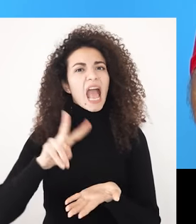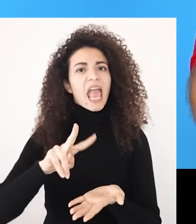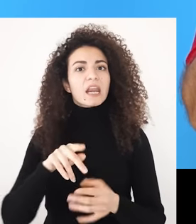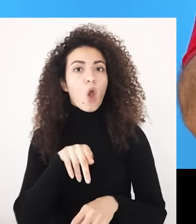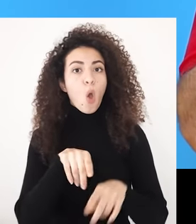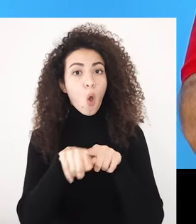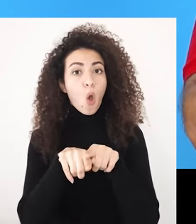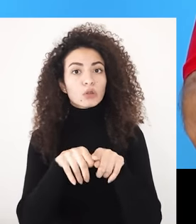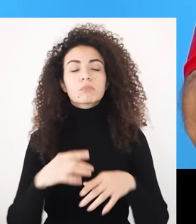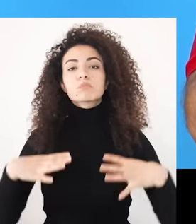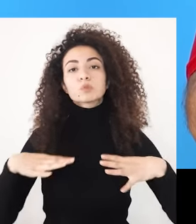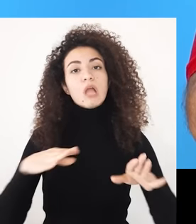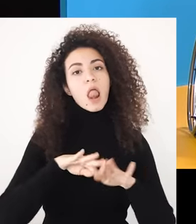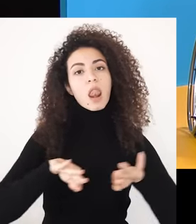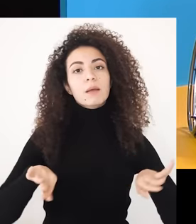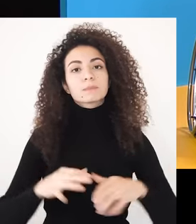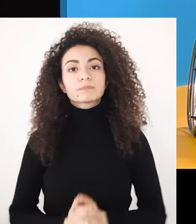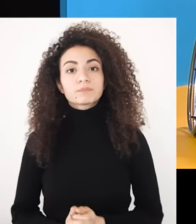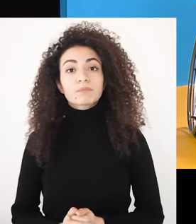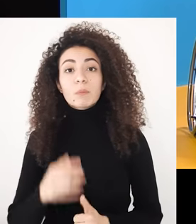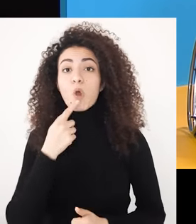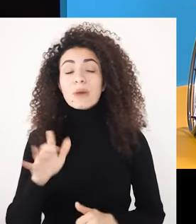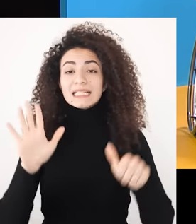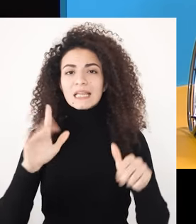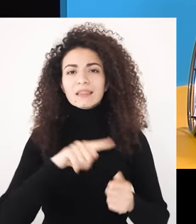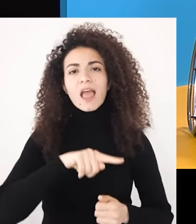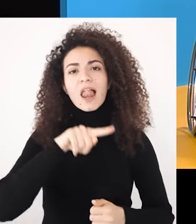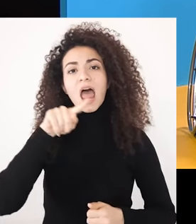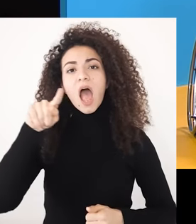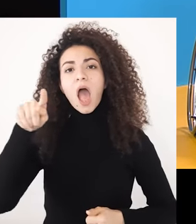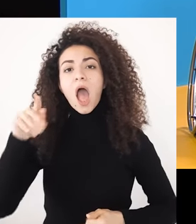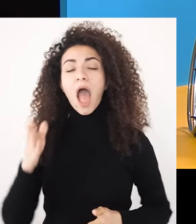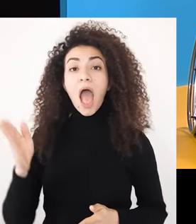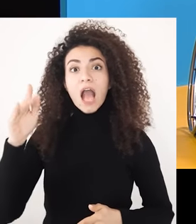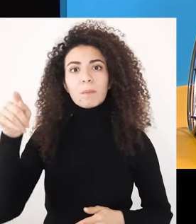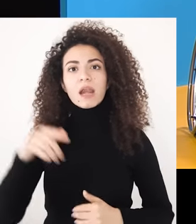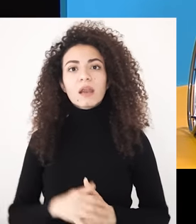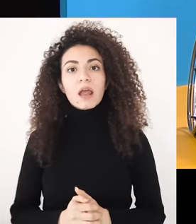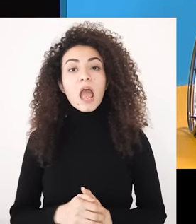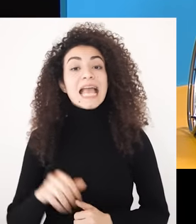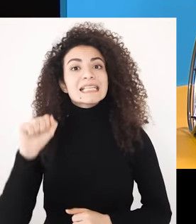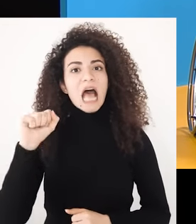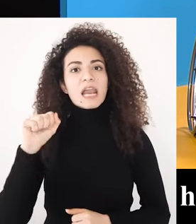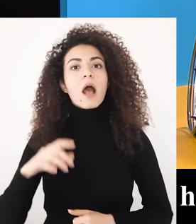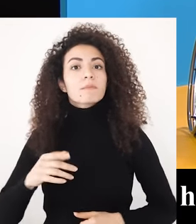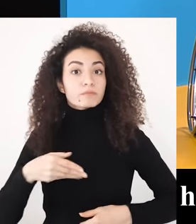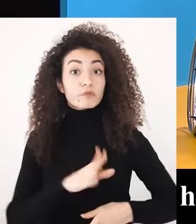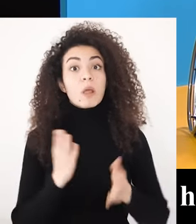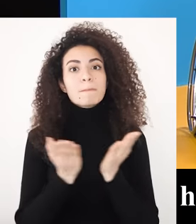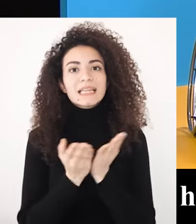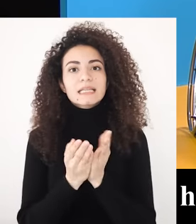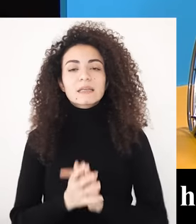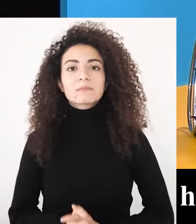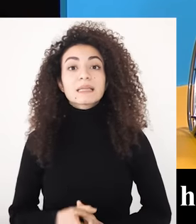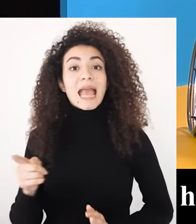الست سنين لعمر المراهقة بهالعمر حين الوقت أنه تدخل سارة على المدرسة ولكن بما أنه بتعيش بالريف جعل